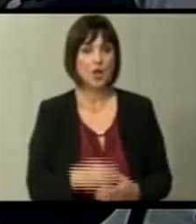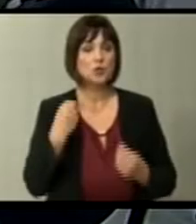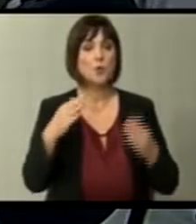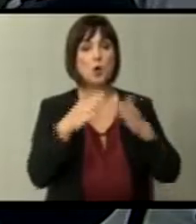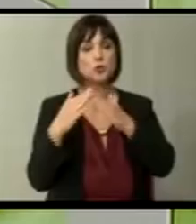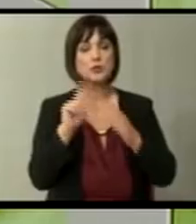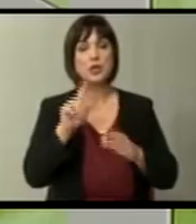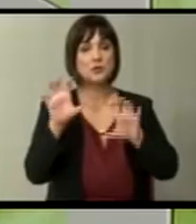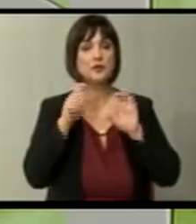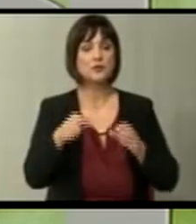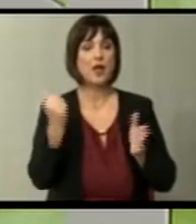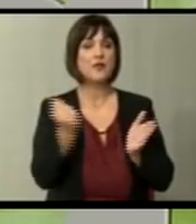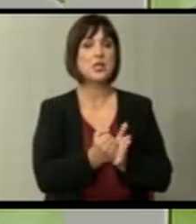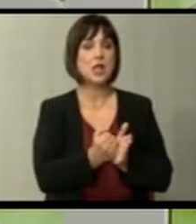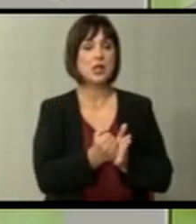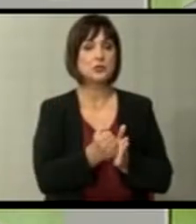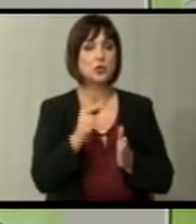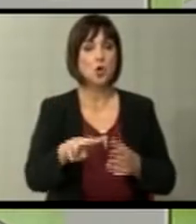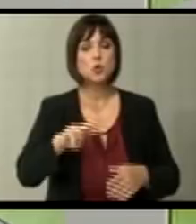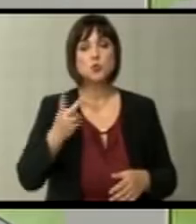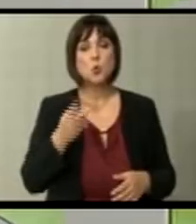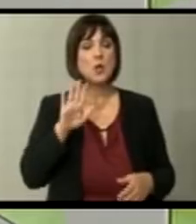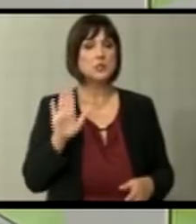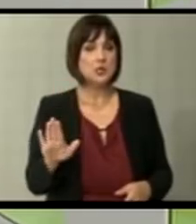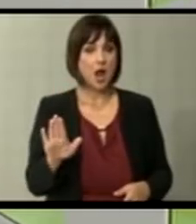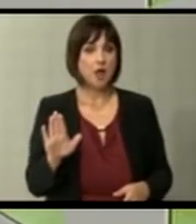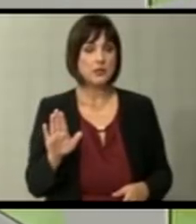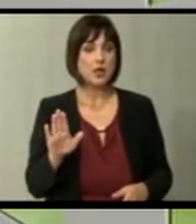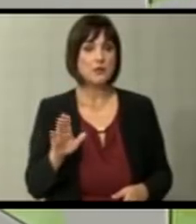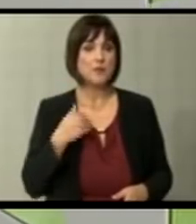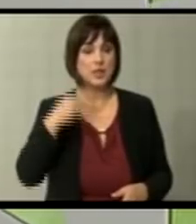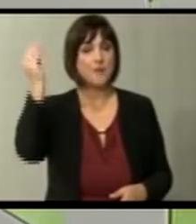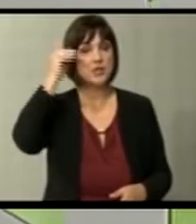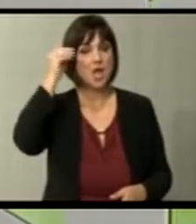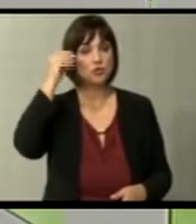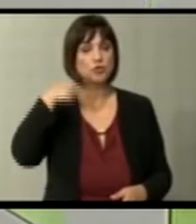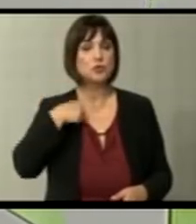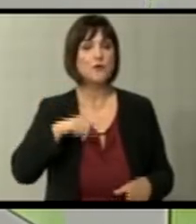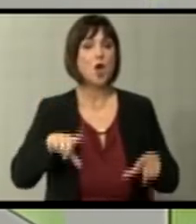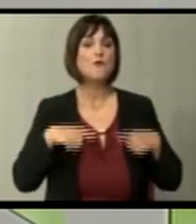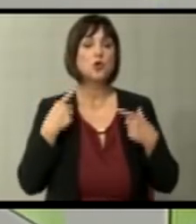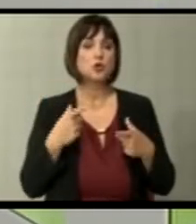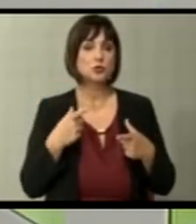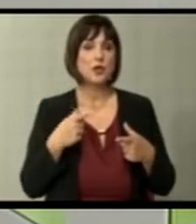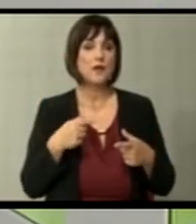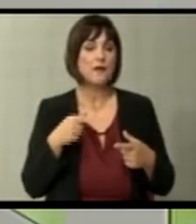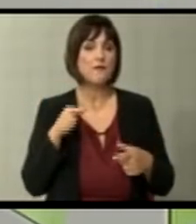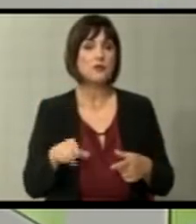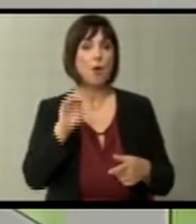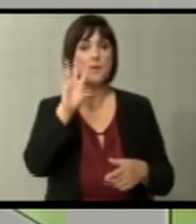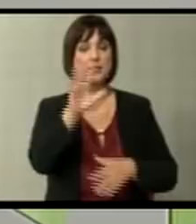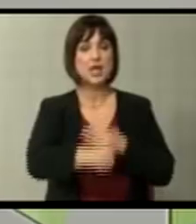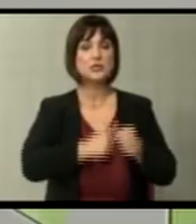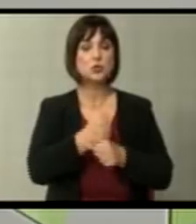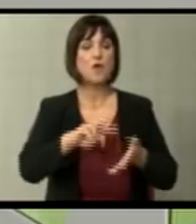Добрососедството со овакви декларации но од друга страна ме научи искусството и во животот и во није 15